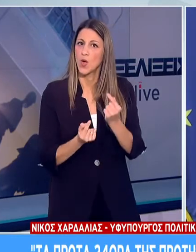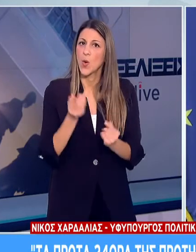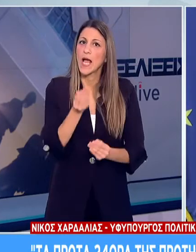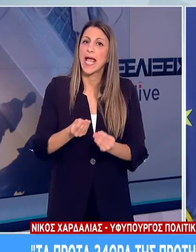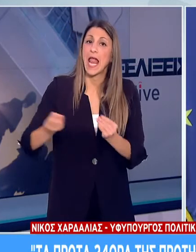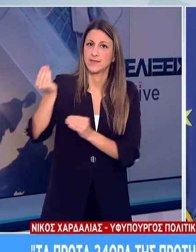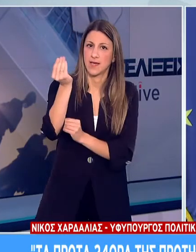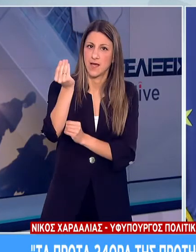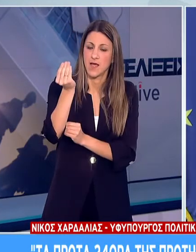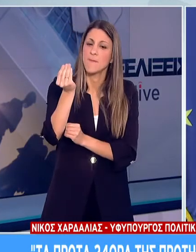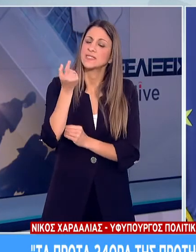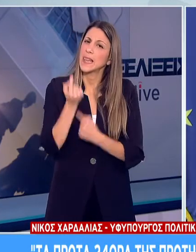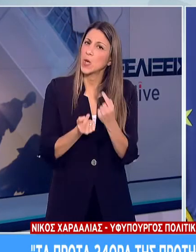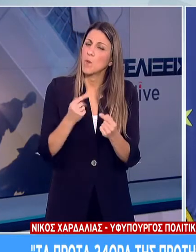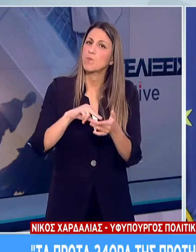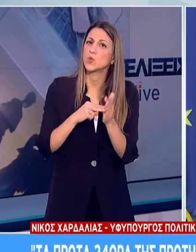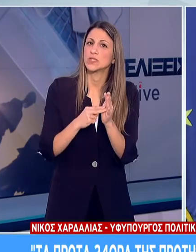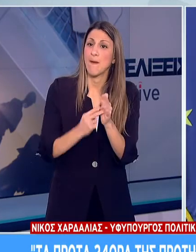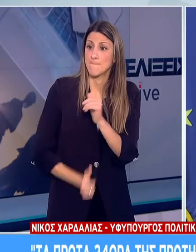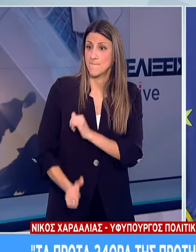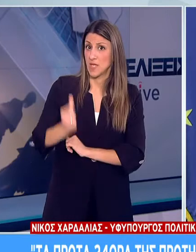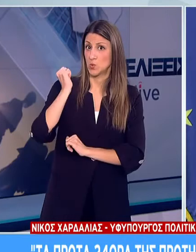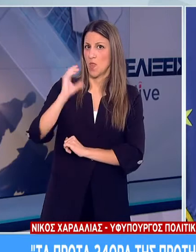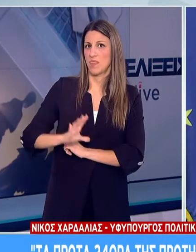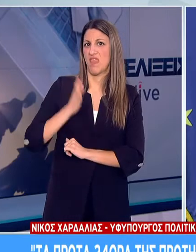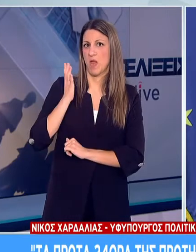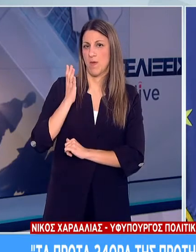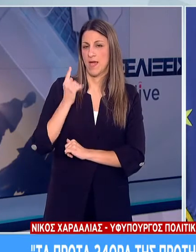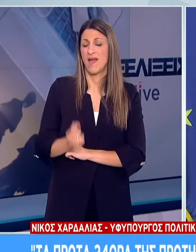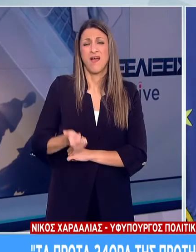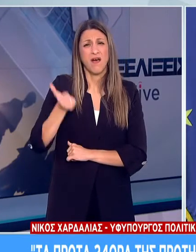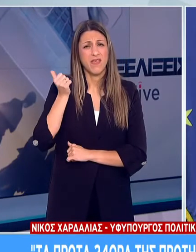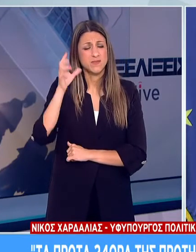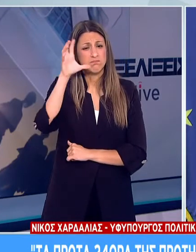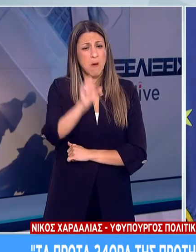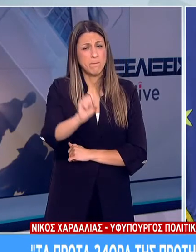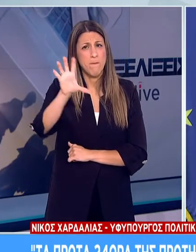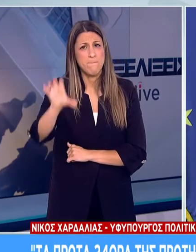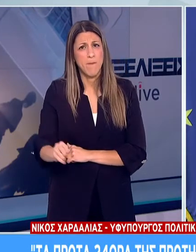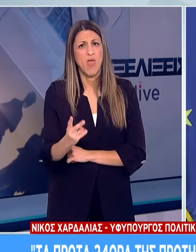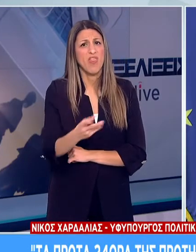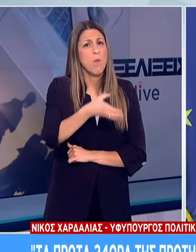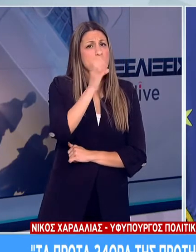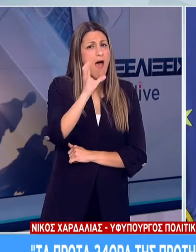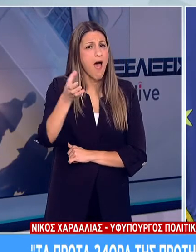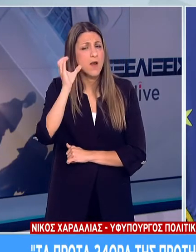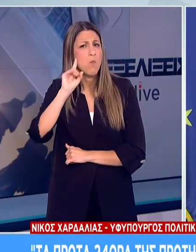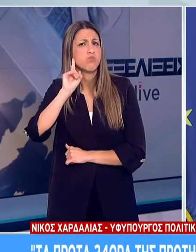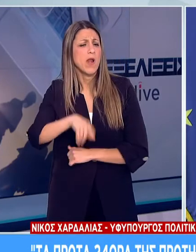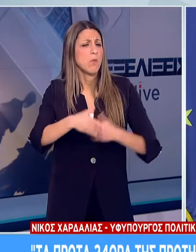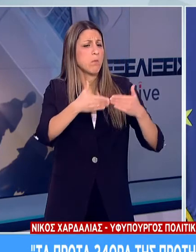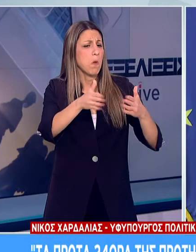ελάχιστο να λειτουργήσουν τα καταστήματά τους νωρίτερα από το προβλεπόμενο. Χθες εντοπίστηκαν δύο καφεμπάρ στην Αθήνα, τα οποία λειτουργούσαν παράνομα,